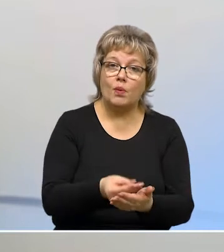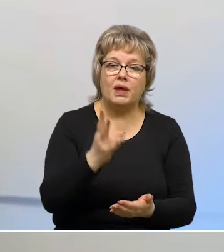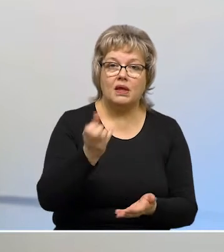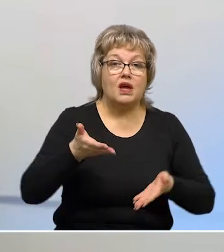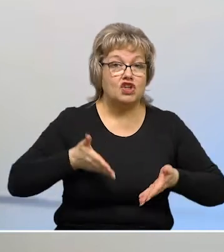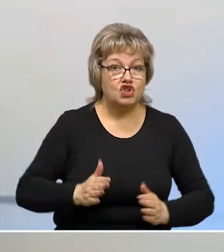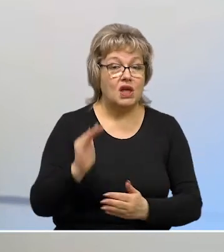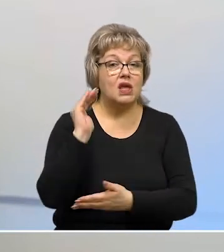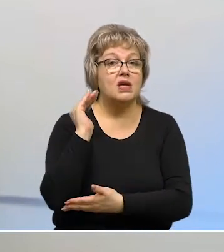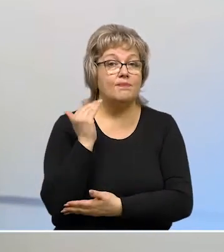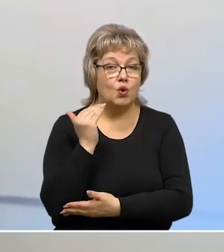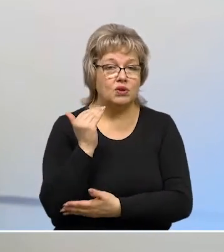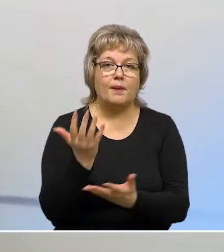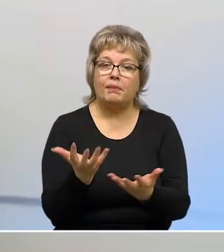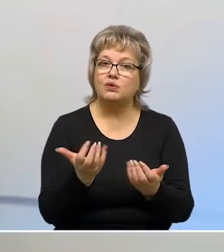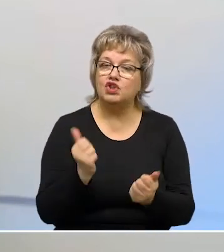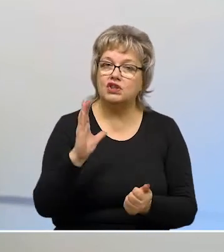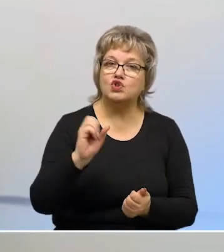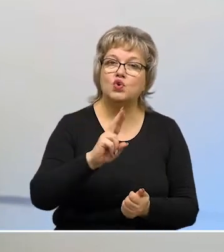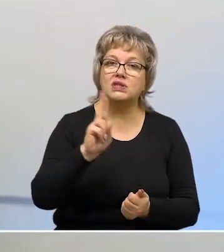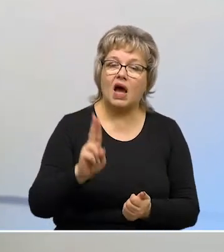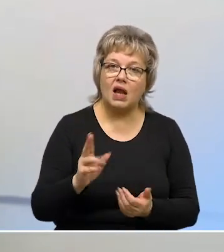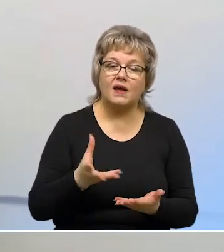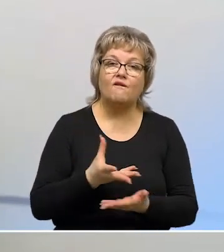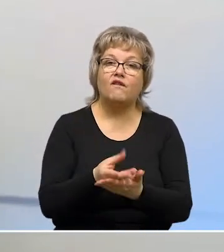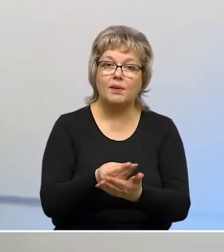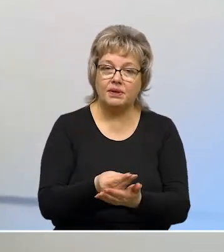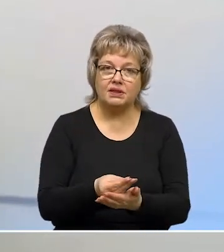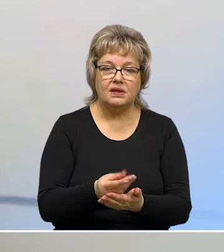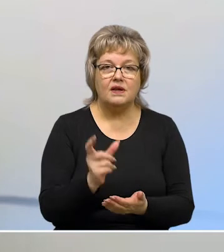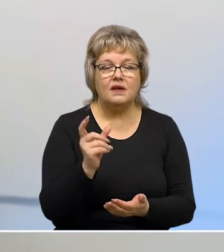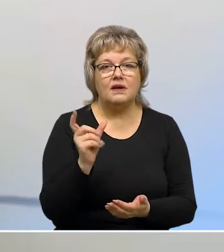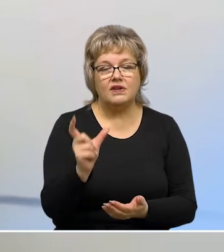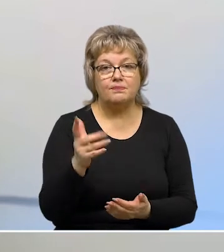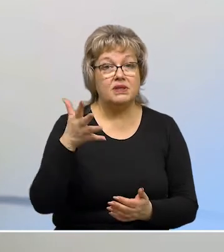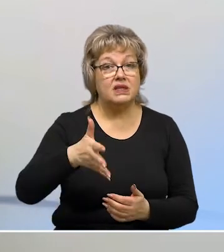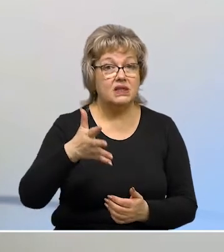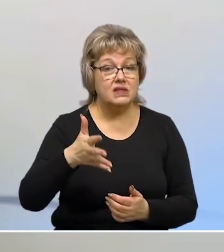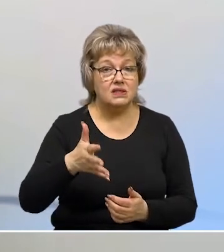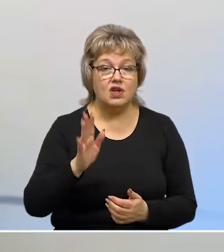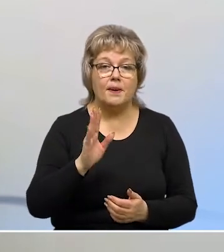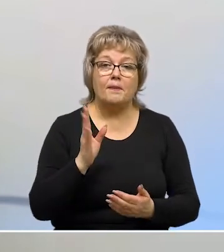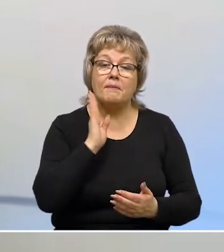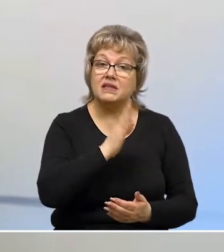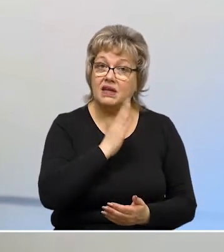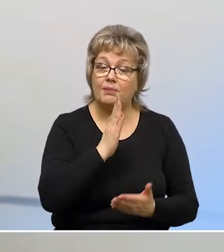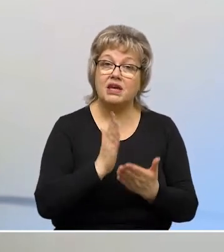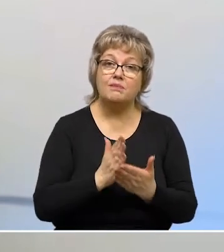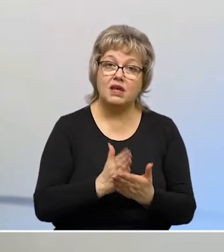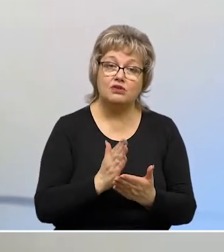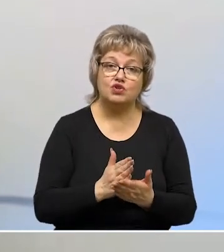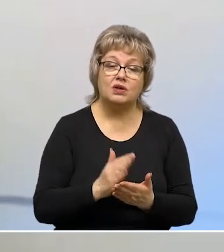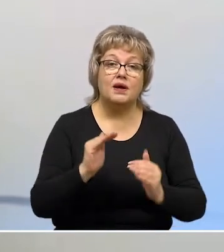на рождение ребенка, получение социальных выплат в размере 5 тысяч матерям,